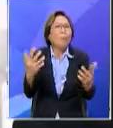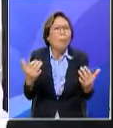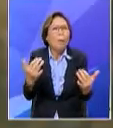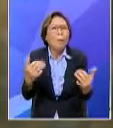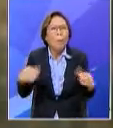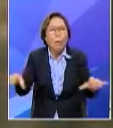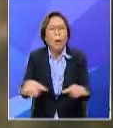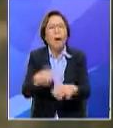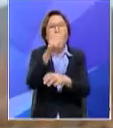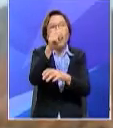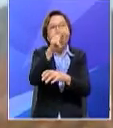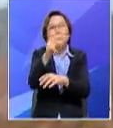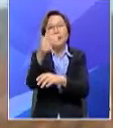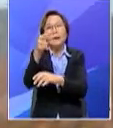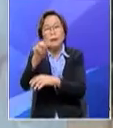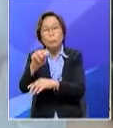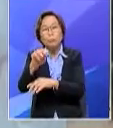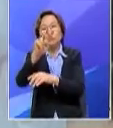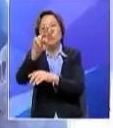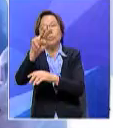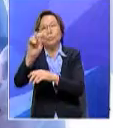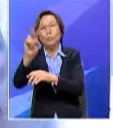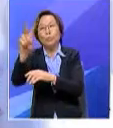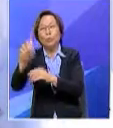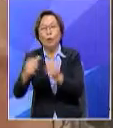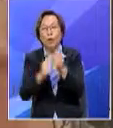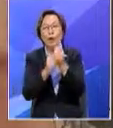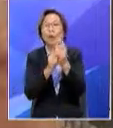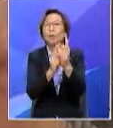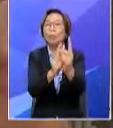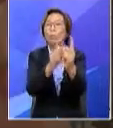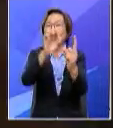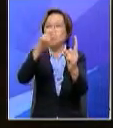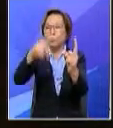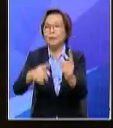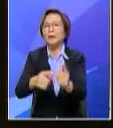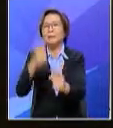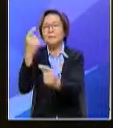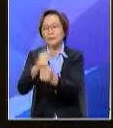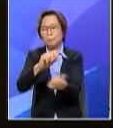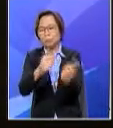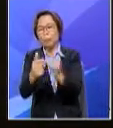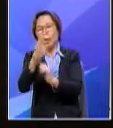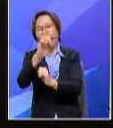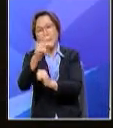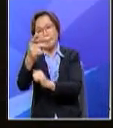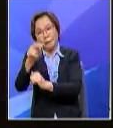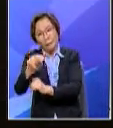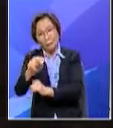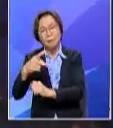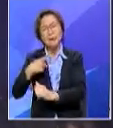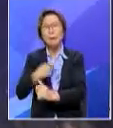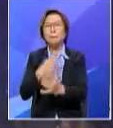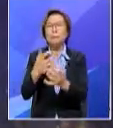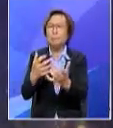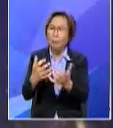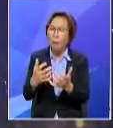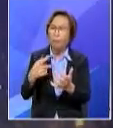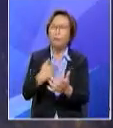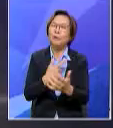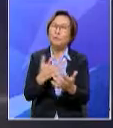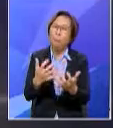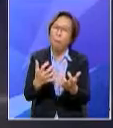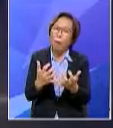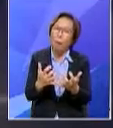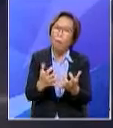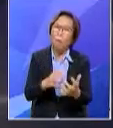anam 2020 menang-menang mematuhi SOP yang ditakkan oleh Majlis Selamatan Negara kita juga berhasrat bahawa